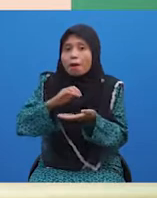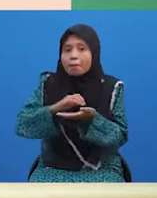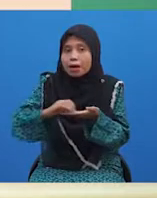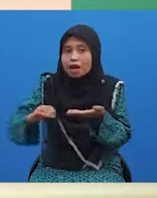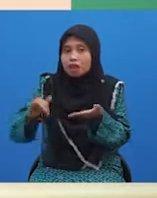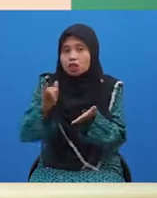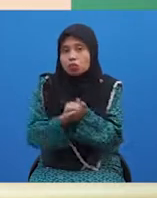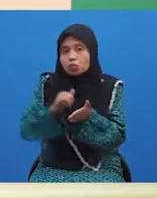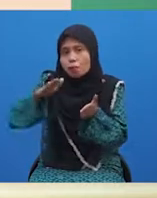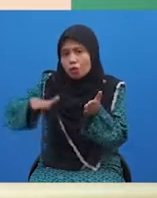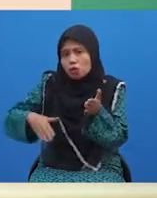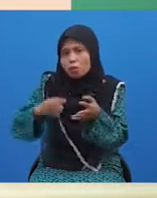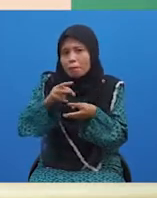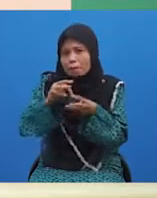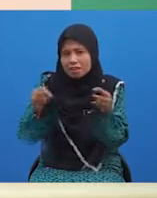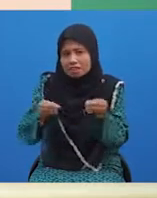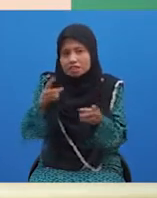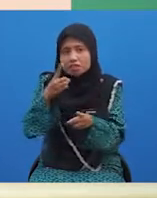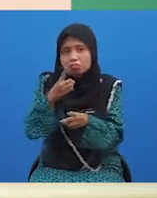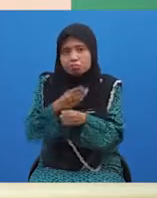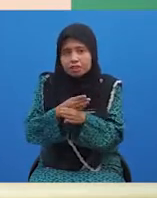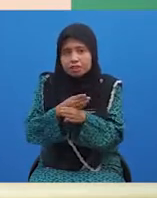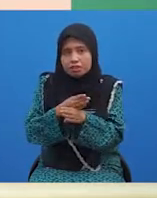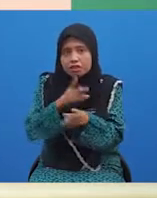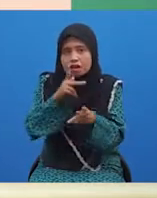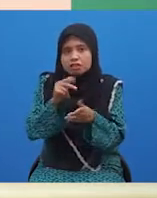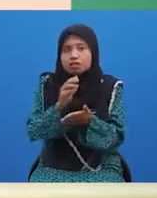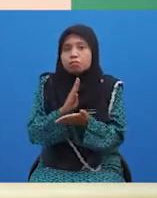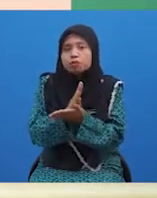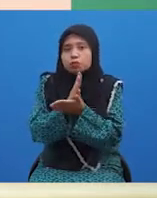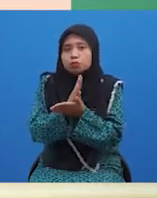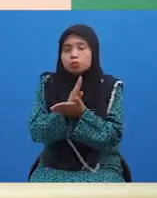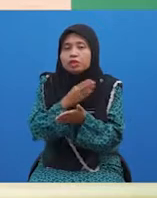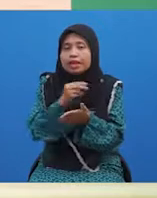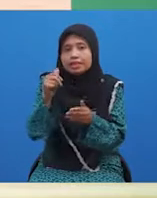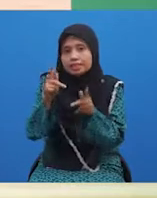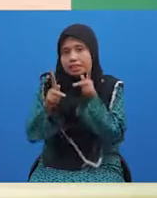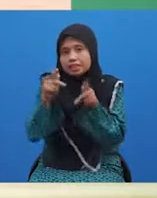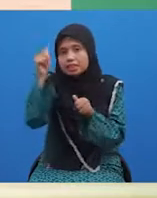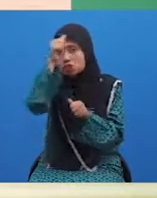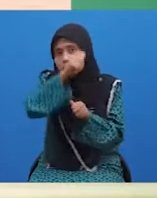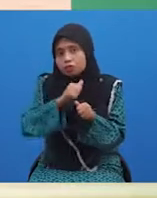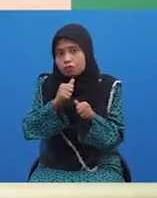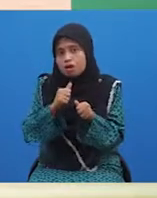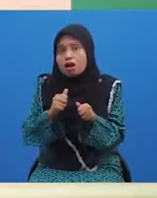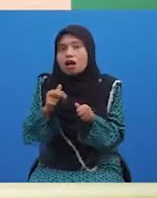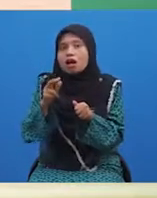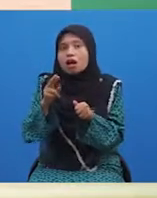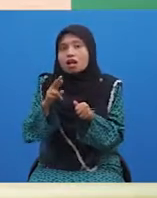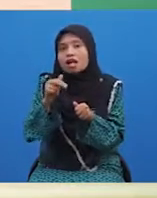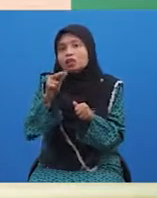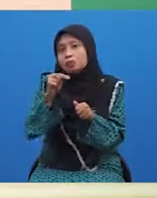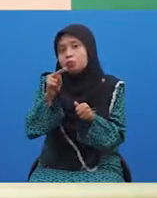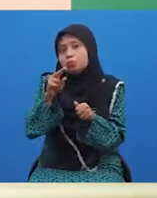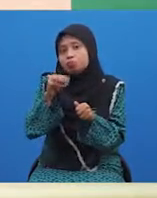ranum benar. Kata bantu belum diikuti kata adjektif ranum. Dan diikuti